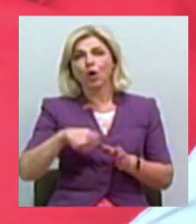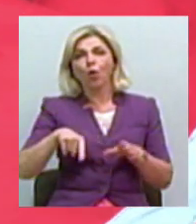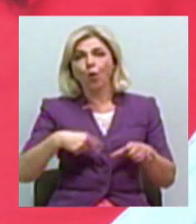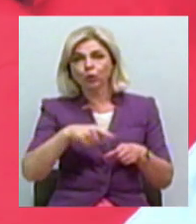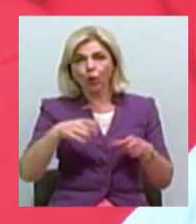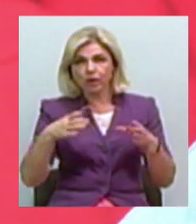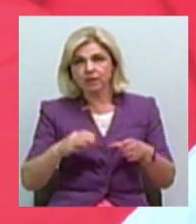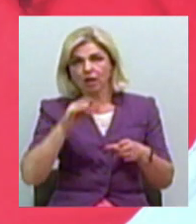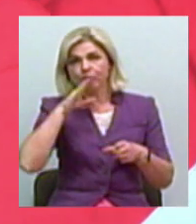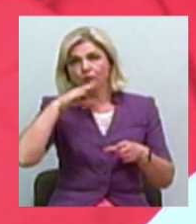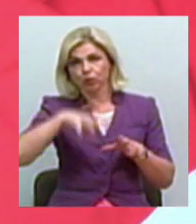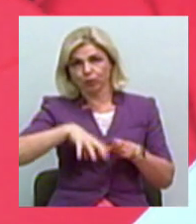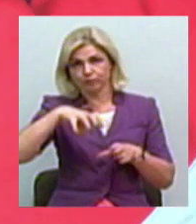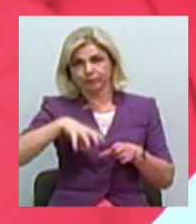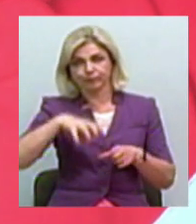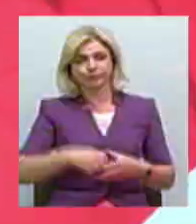нього воду.